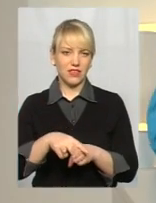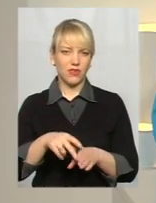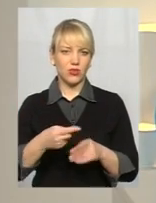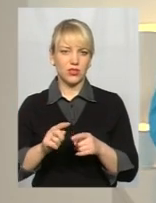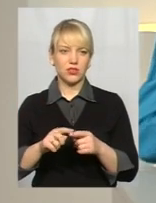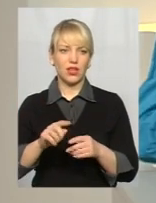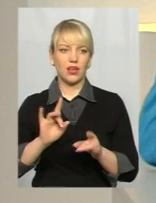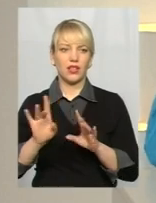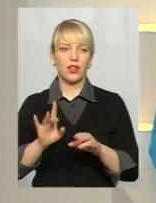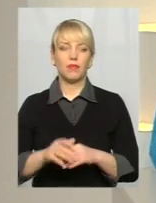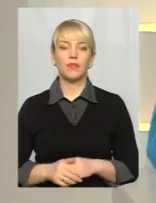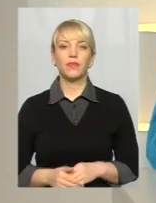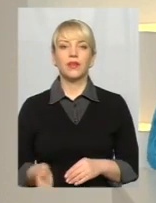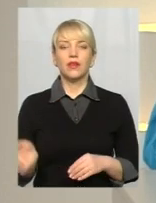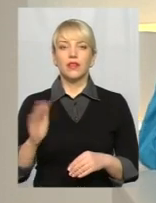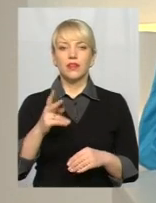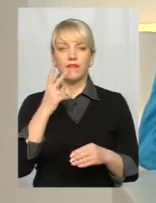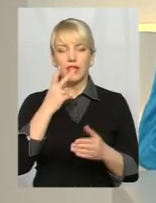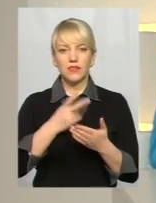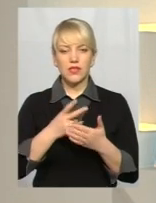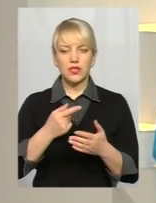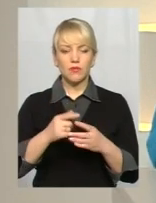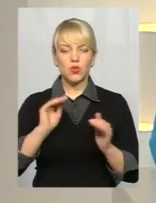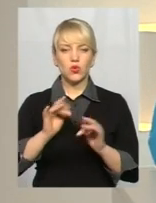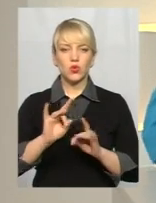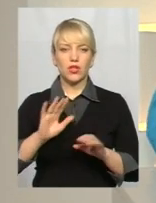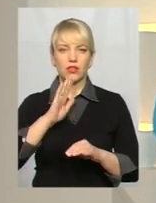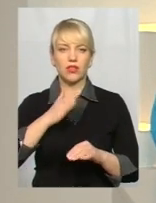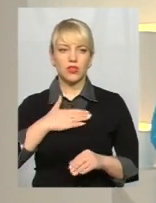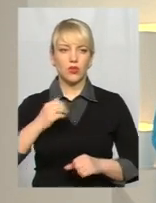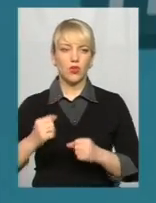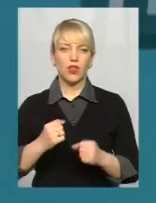'язливою. Давайте візуалізуємо нашу розмову сюжету моїх колег на цю тему.